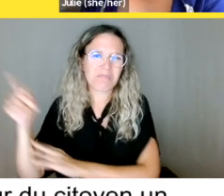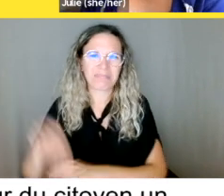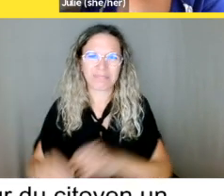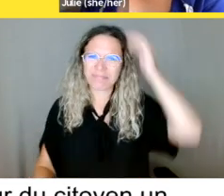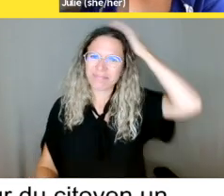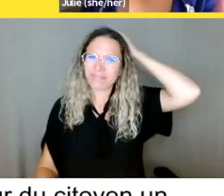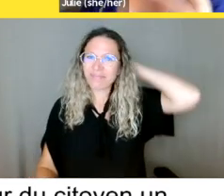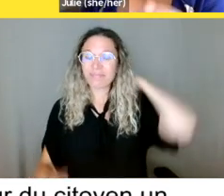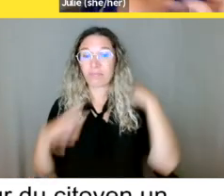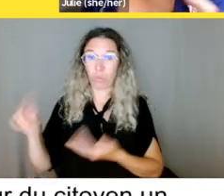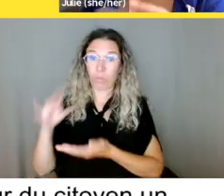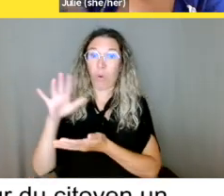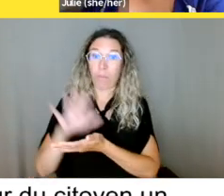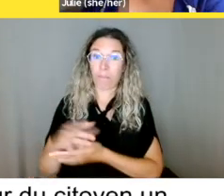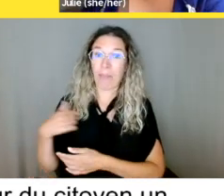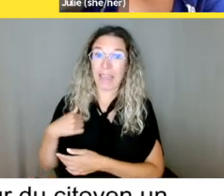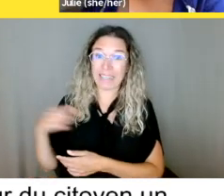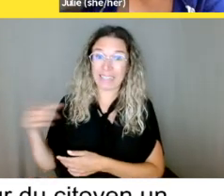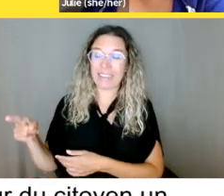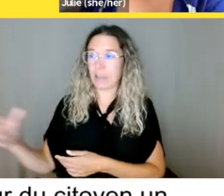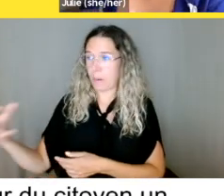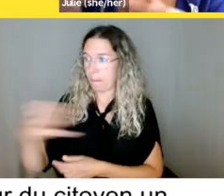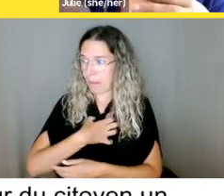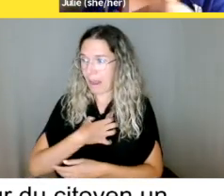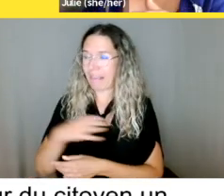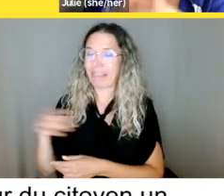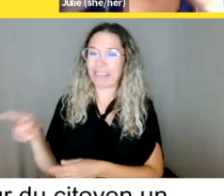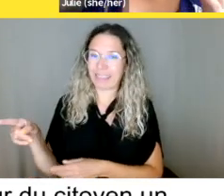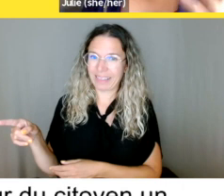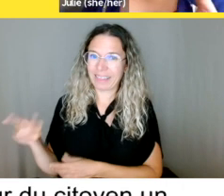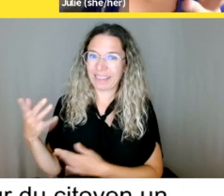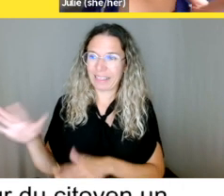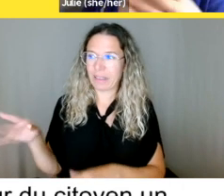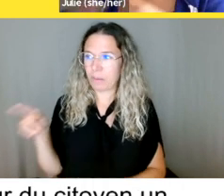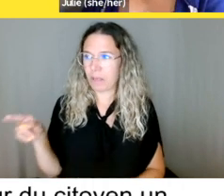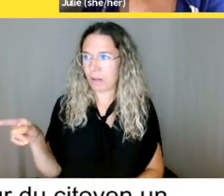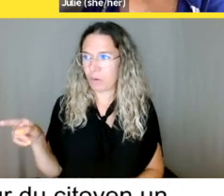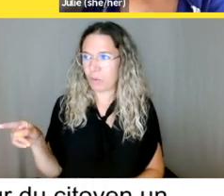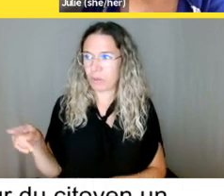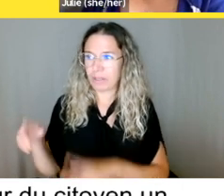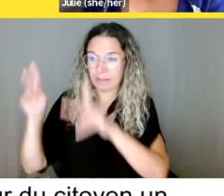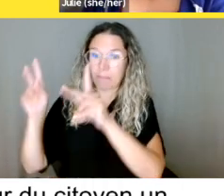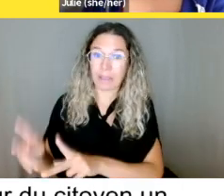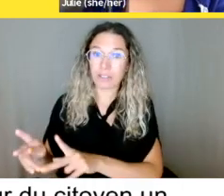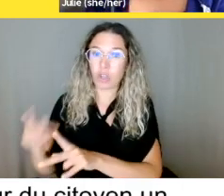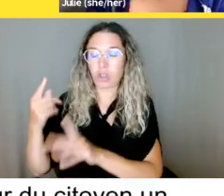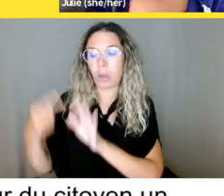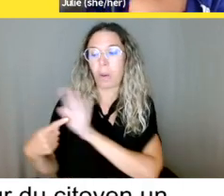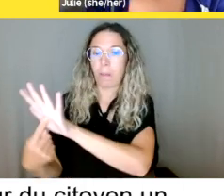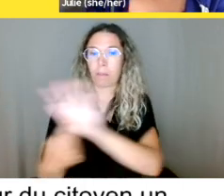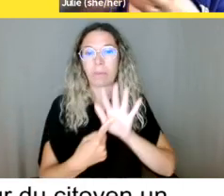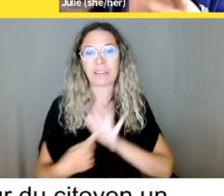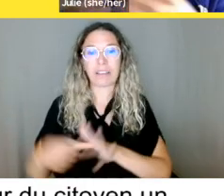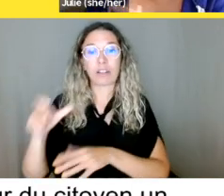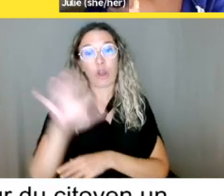la personne pour représenter le Québec lors d'une des actions collectives il y quelques années et puis,